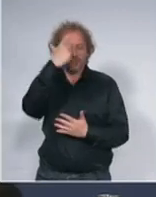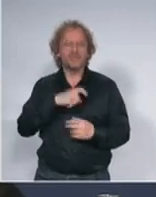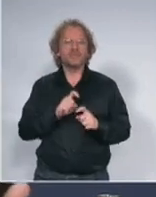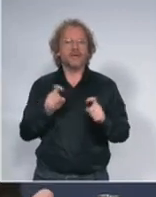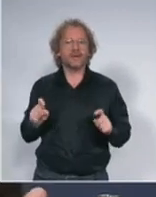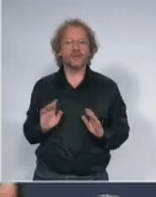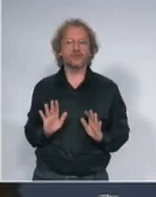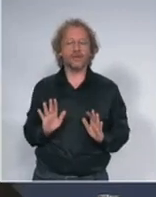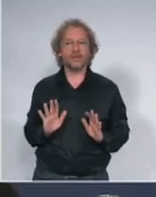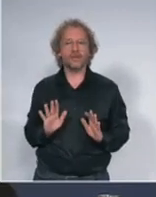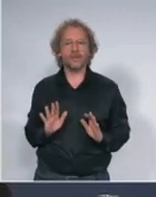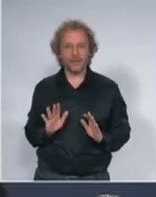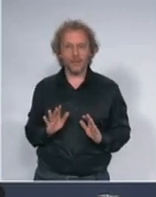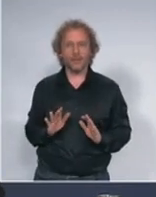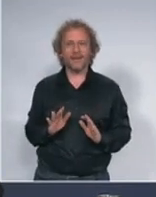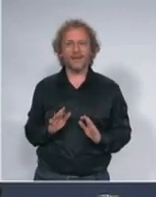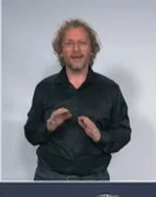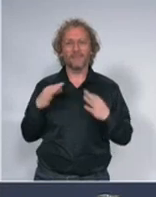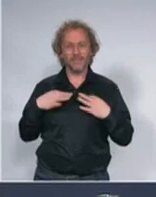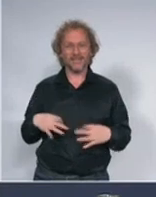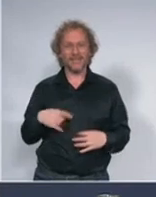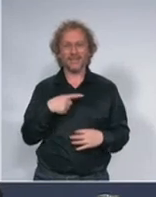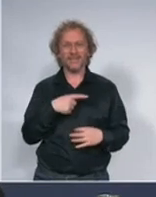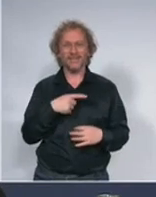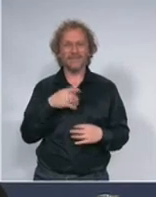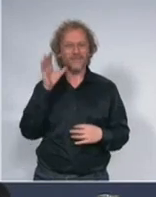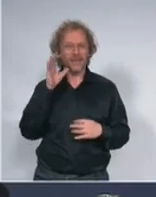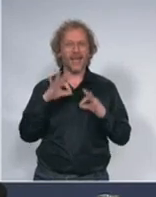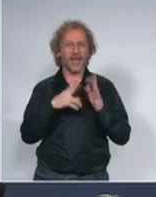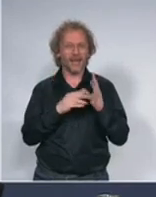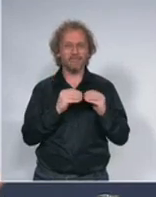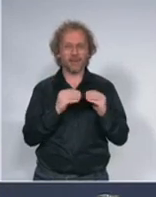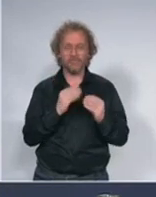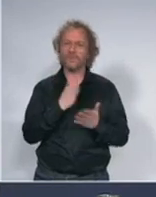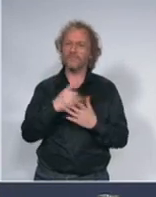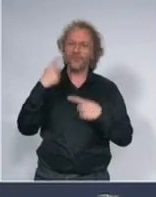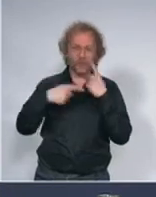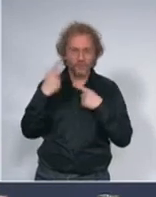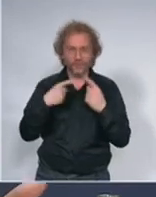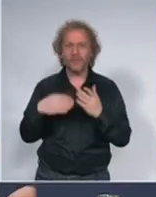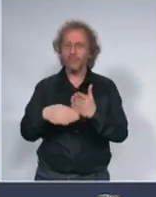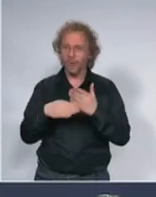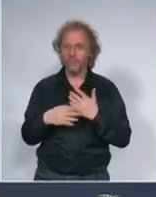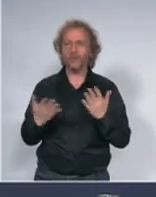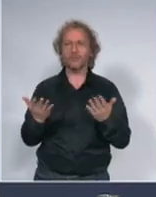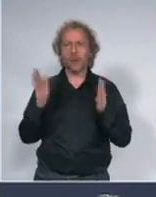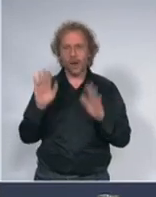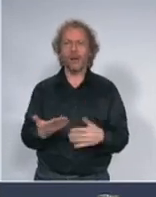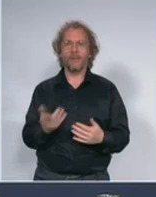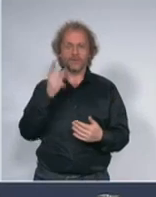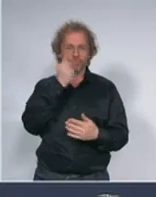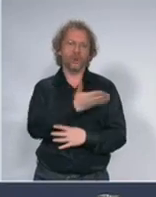izuzetno nam pomaži u ovoj našoj akciji na naše ljude aman ljudi pa ajmo prosto da kažemo dozovite se pameti